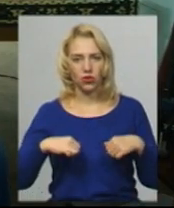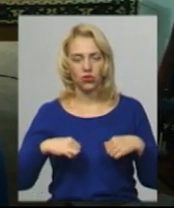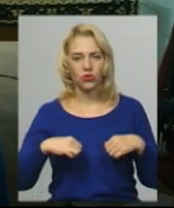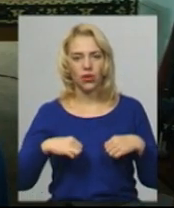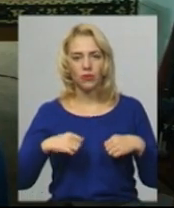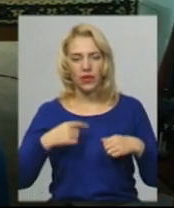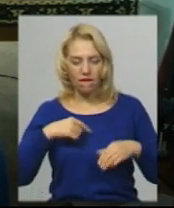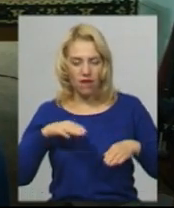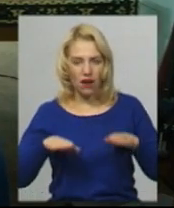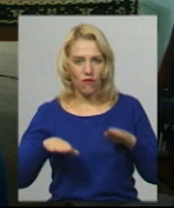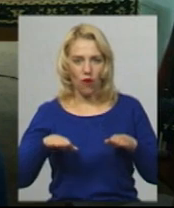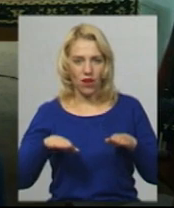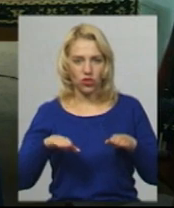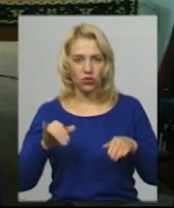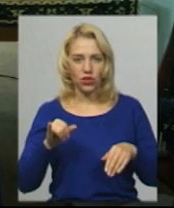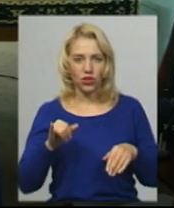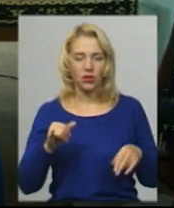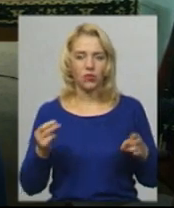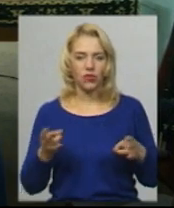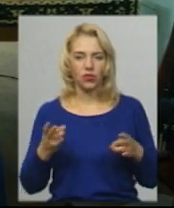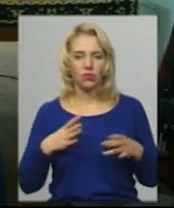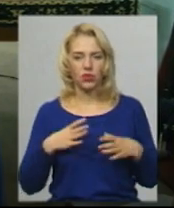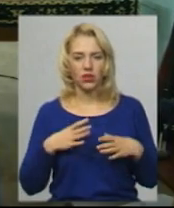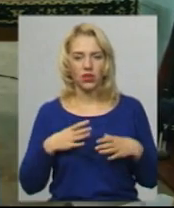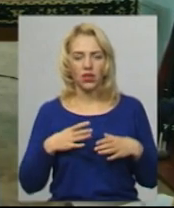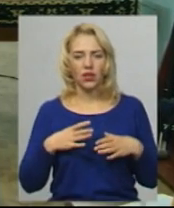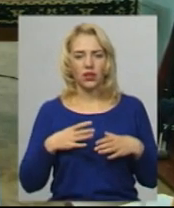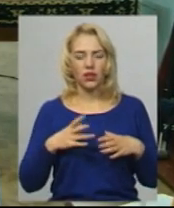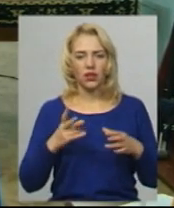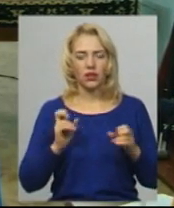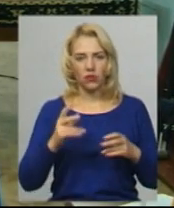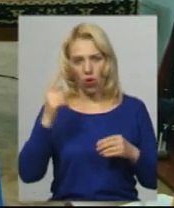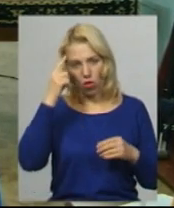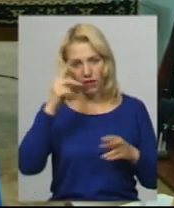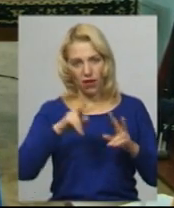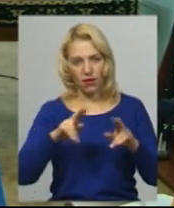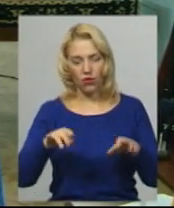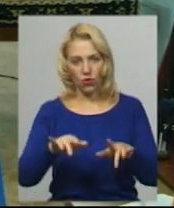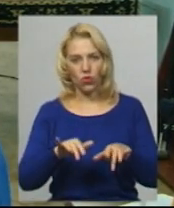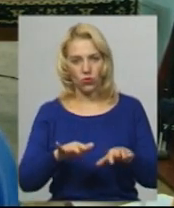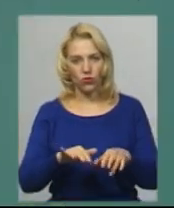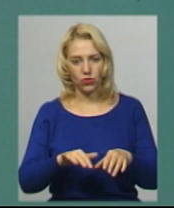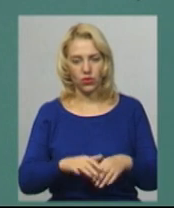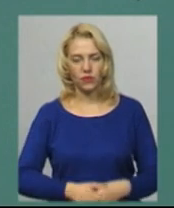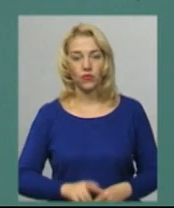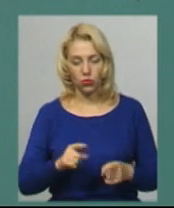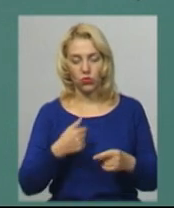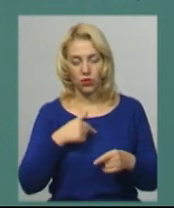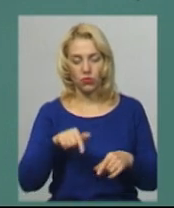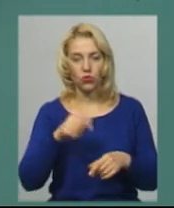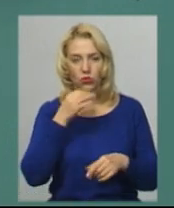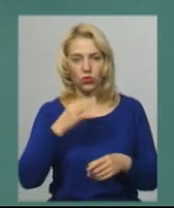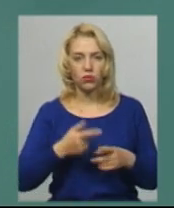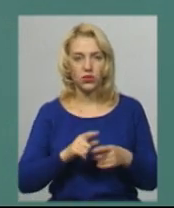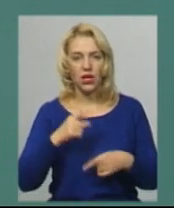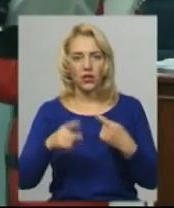рівноваженою і має легко роботи, як комп'ютер. Тому мені це подобається. Наступне змагання з